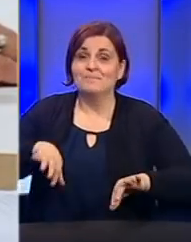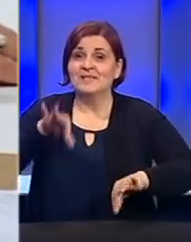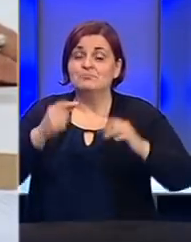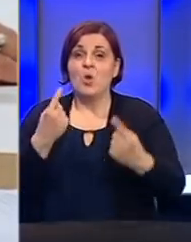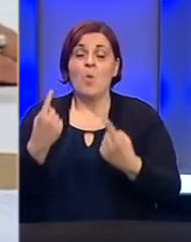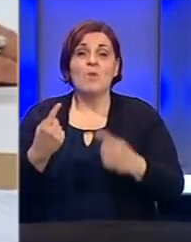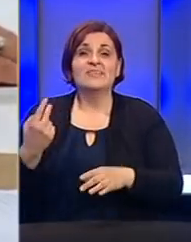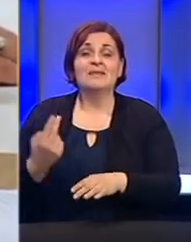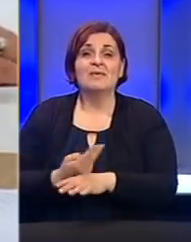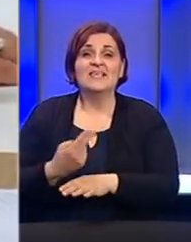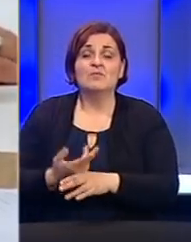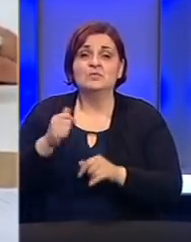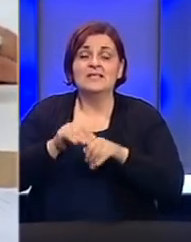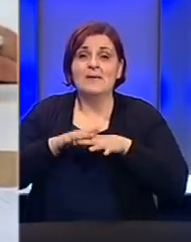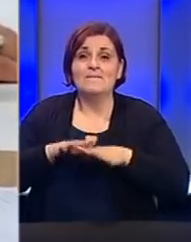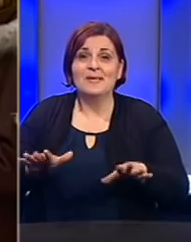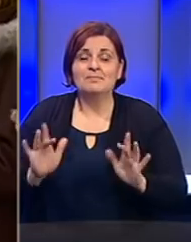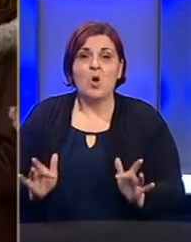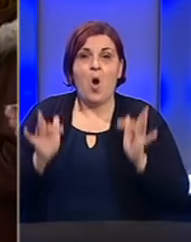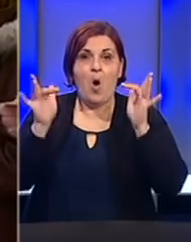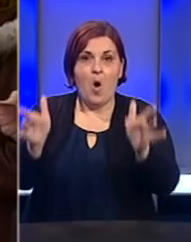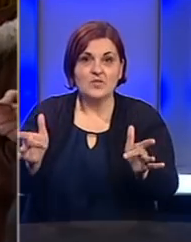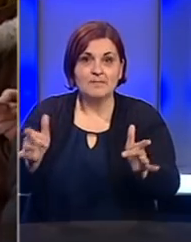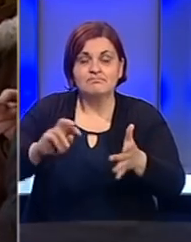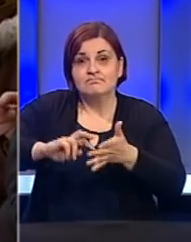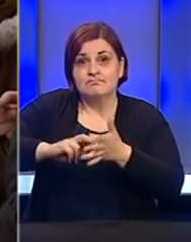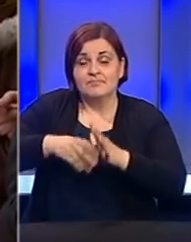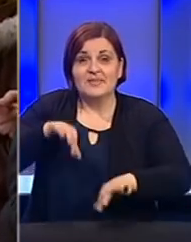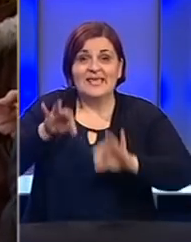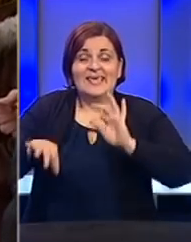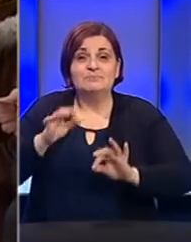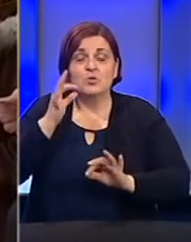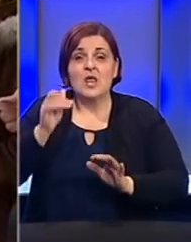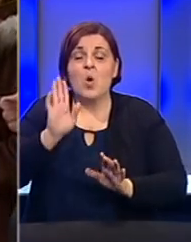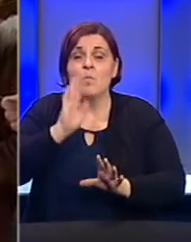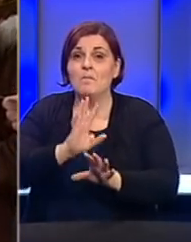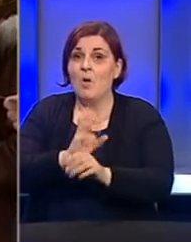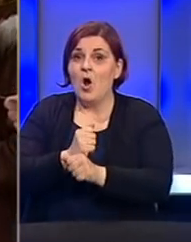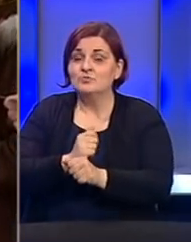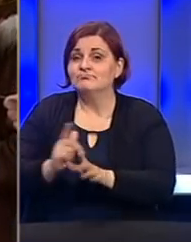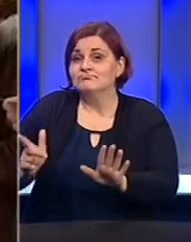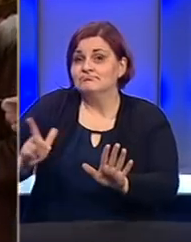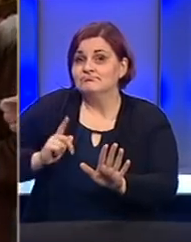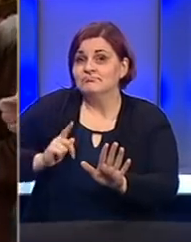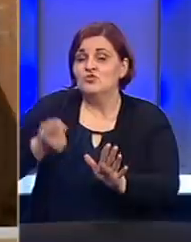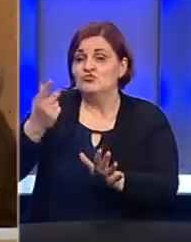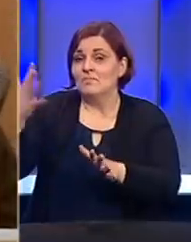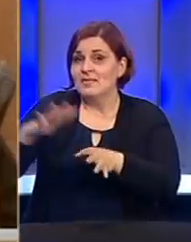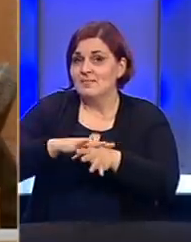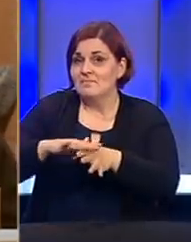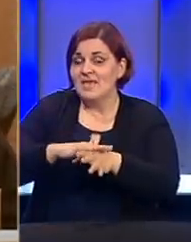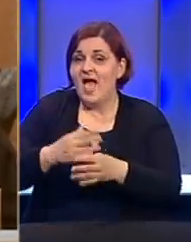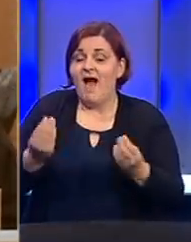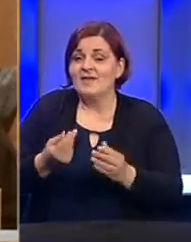u pojedinim zemljama uslijed pandemije su odgođeni. Scenario izbornog dana u Bosni i Hercegovini sačekaće još pet mjeseci.